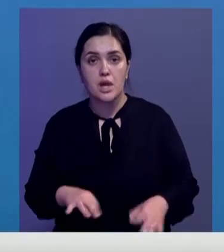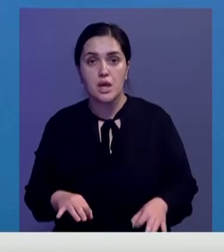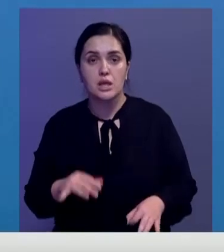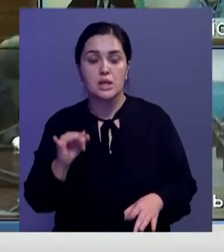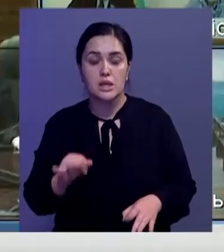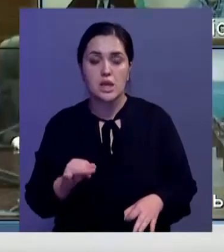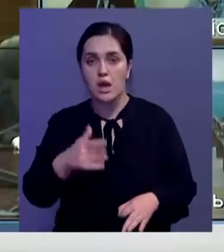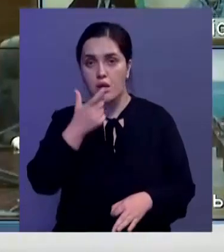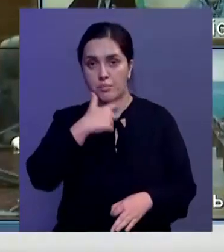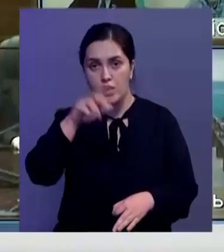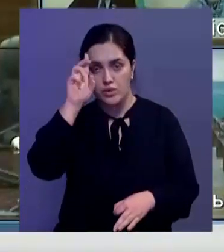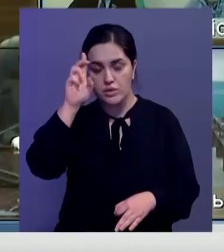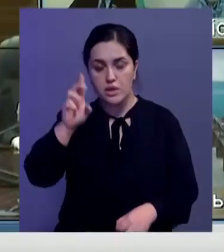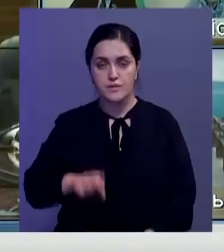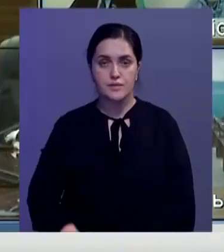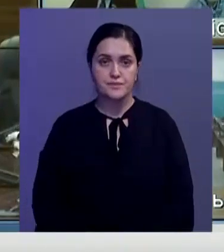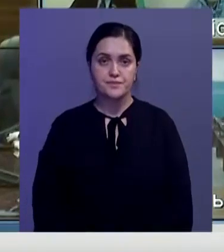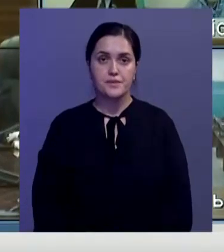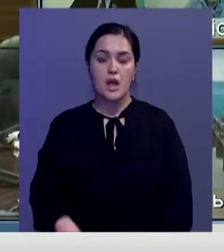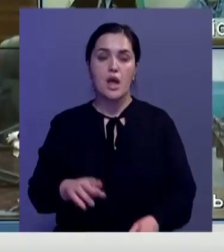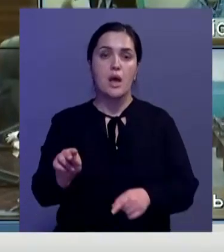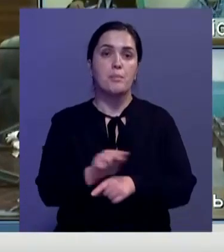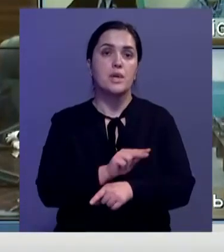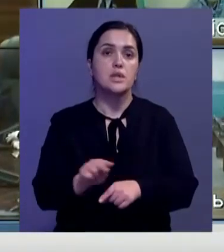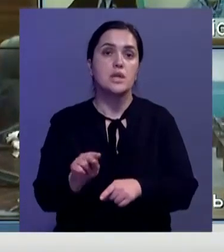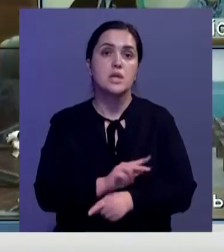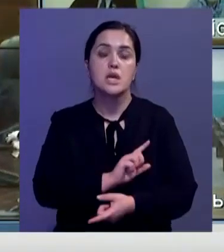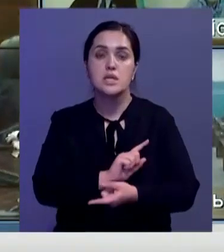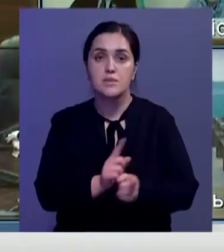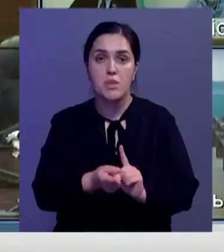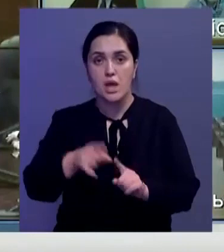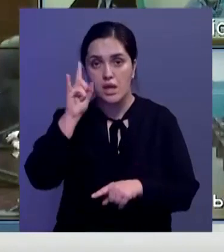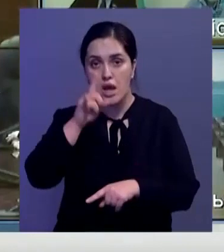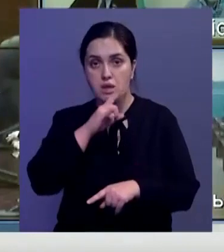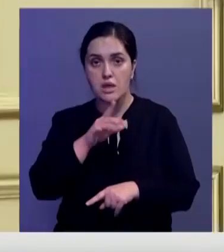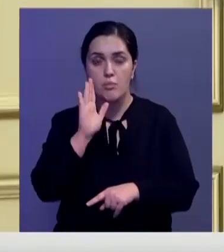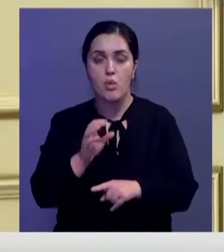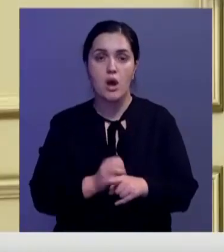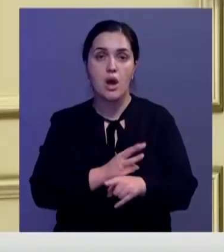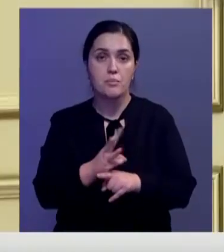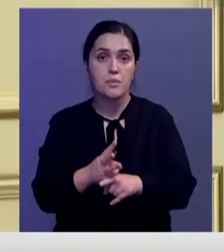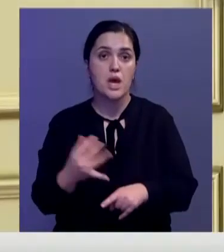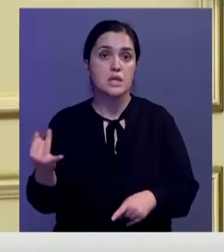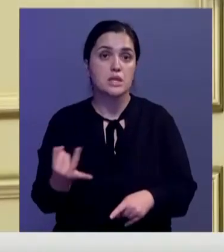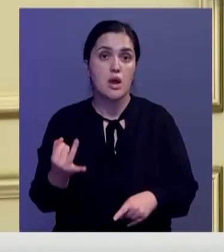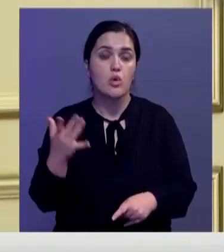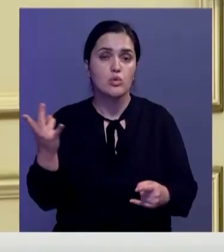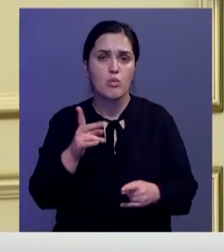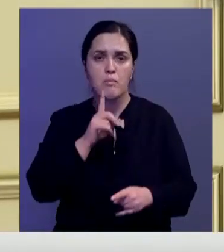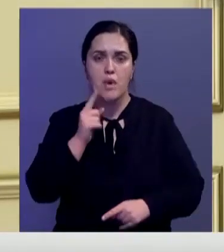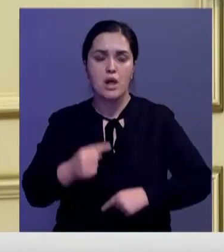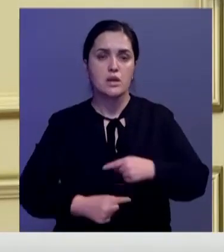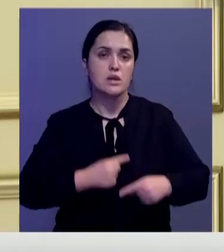цивилизованного государства. Модернизация Казахстана нацелена на обеспечение интересов нашей молодежи,